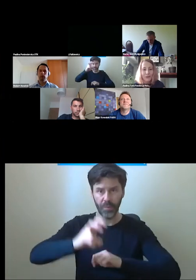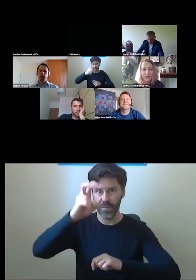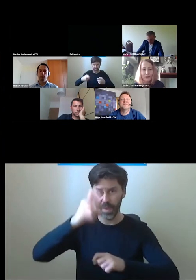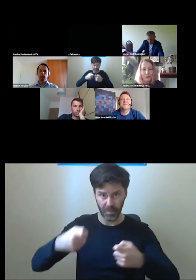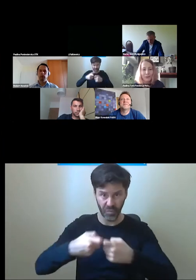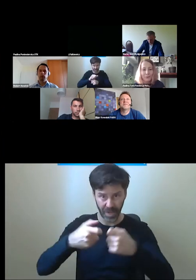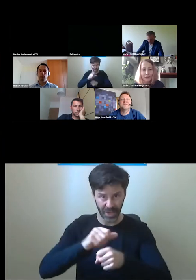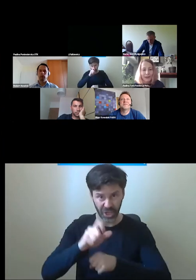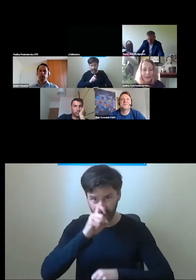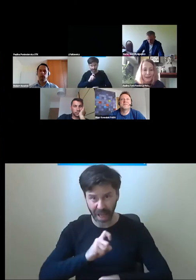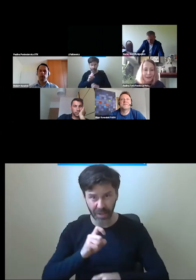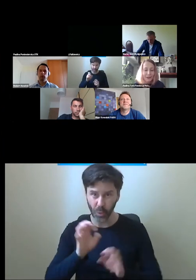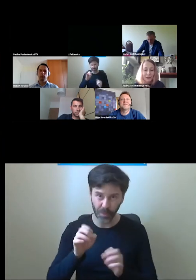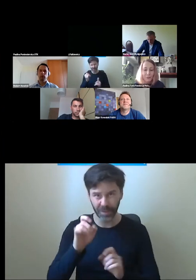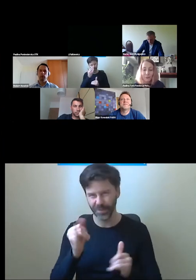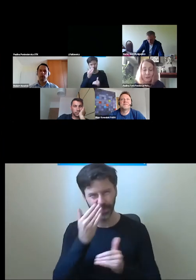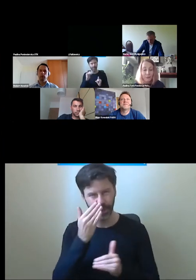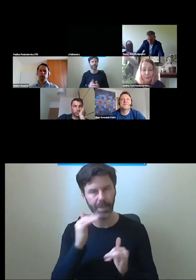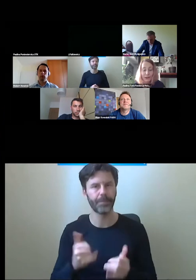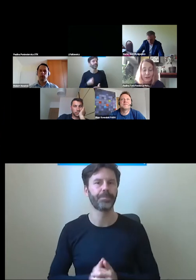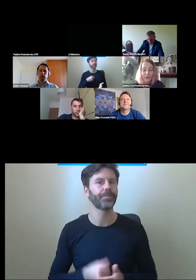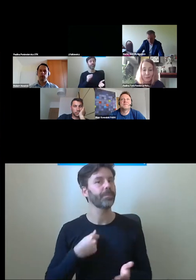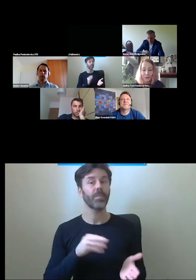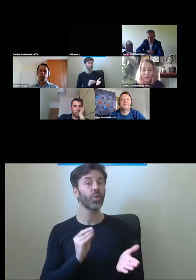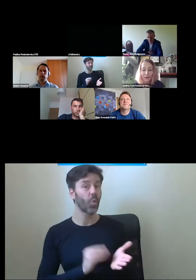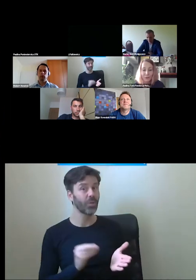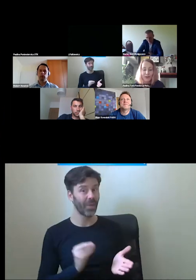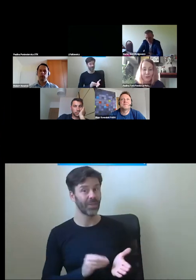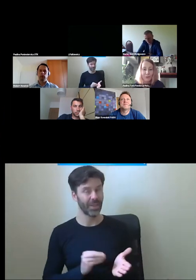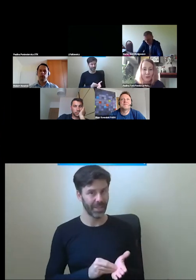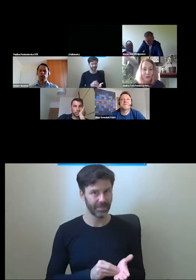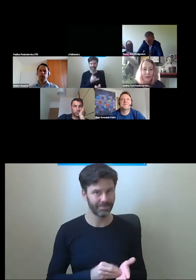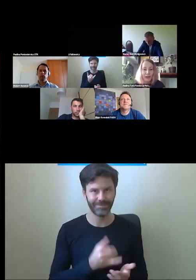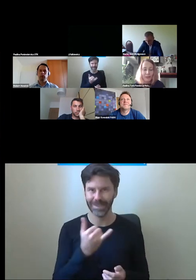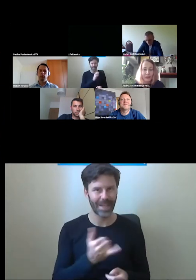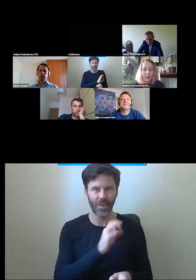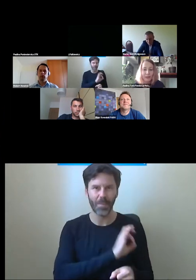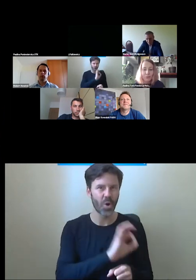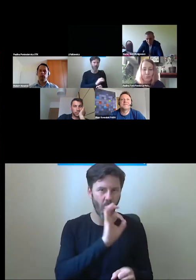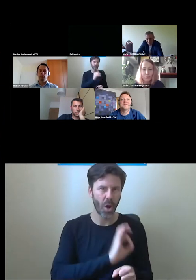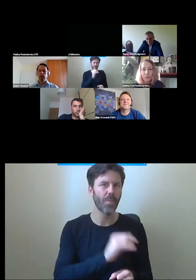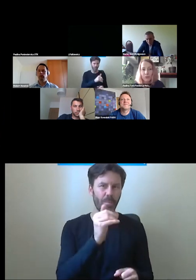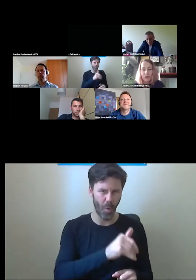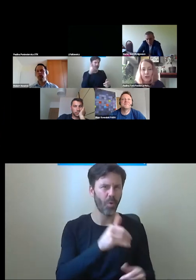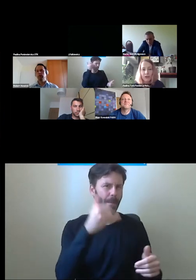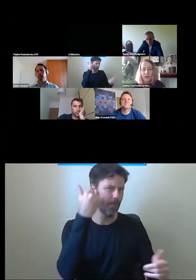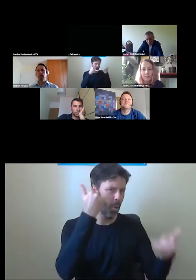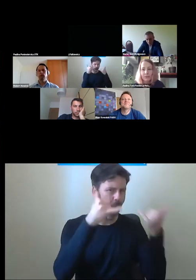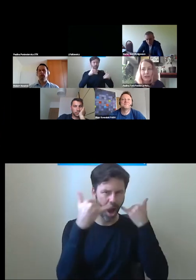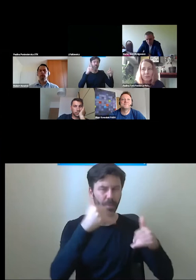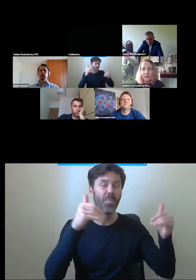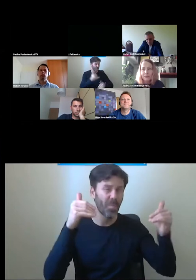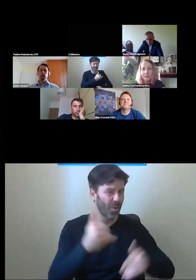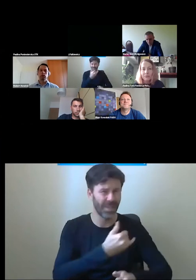Doświadczenie pokazuje, że absolutnie w każdym projekcie można zrobić coś źle. Powiem szczerze, że